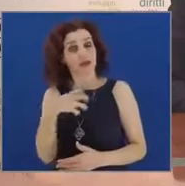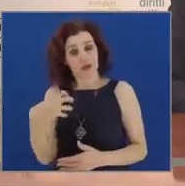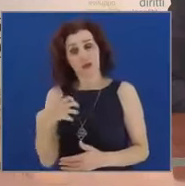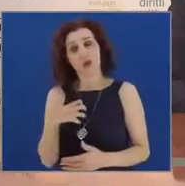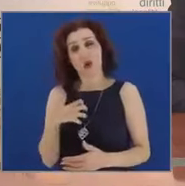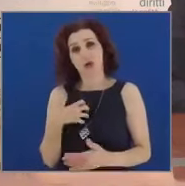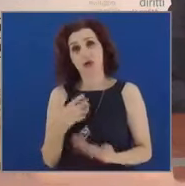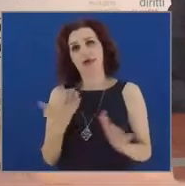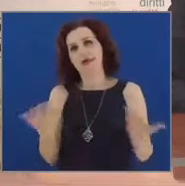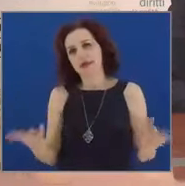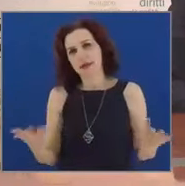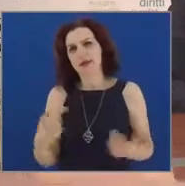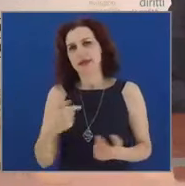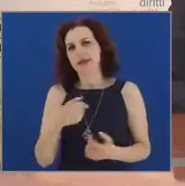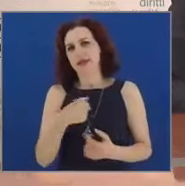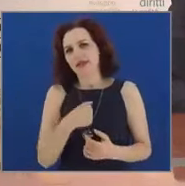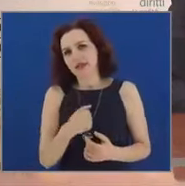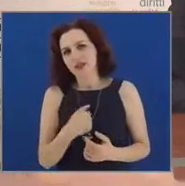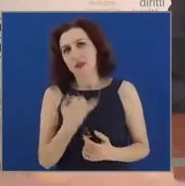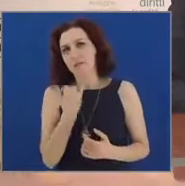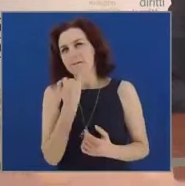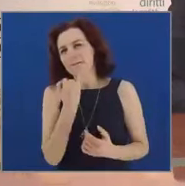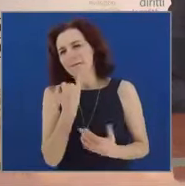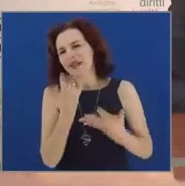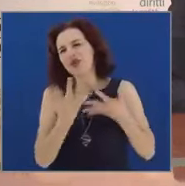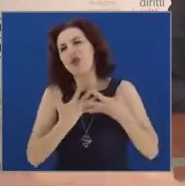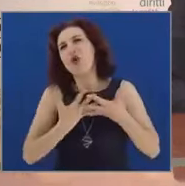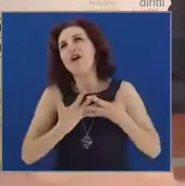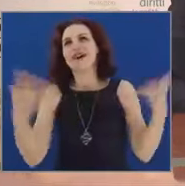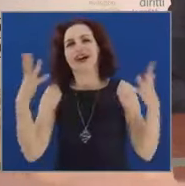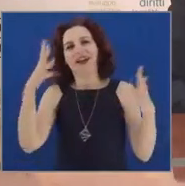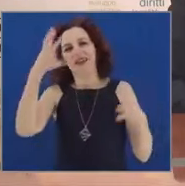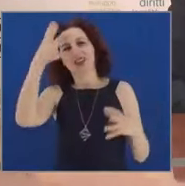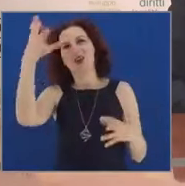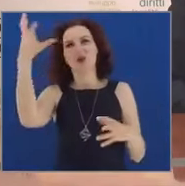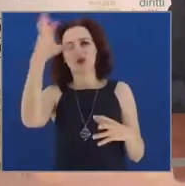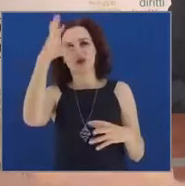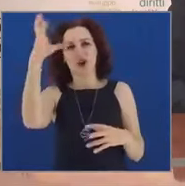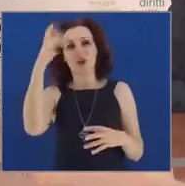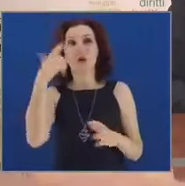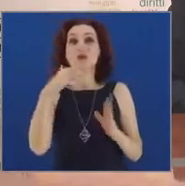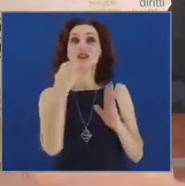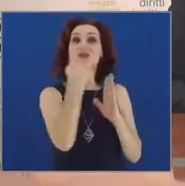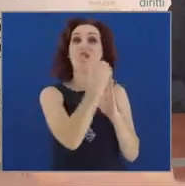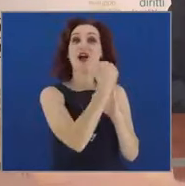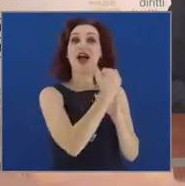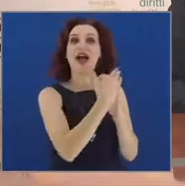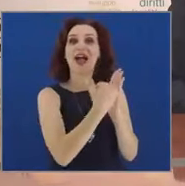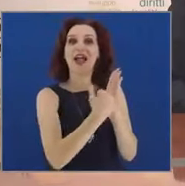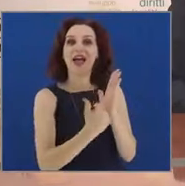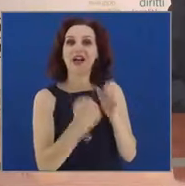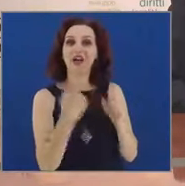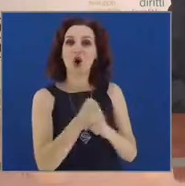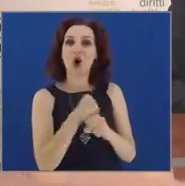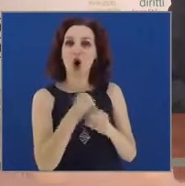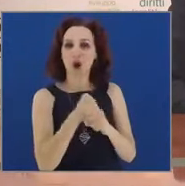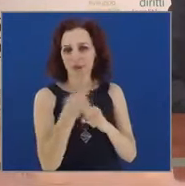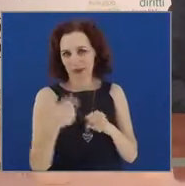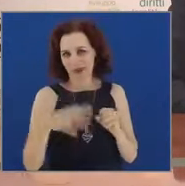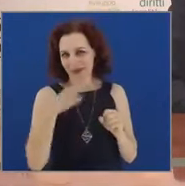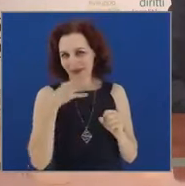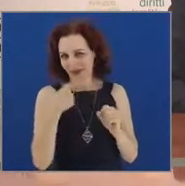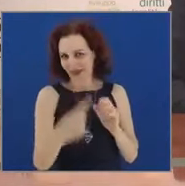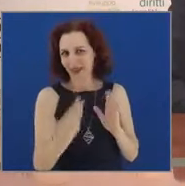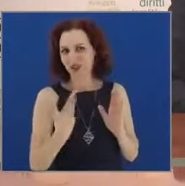diciamo, il piccolo grande sogno che ho, visto e considerato che nell'elenco delle opere commissariate e illustrate dal Presidente ci sono anche delle opere